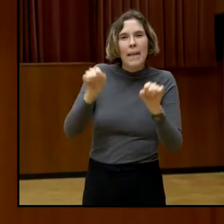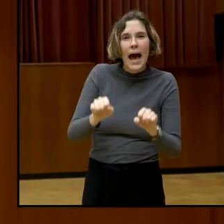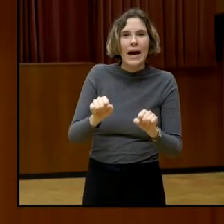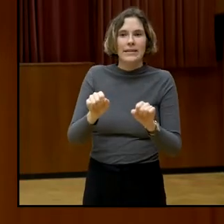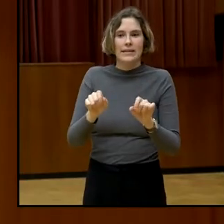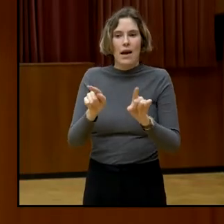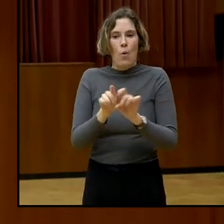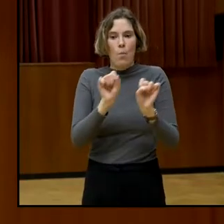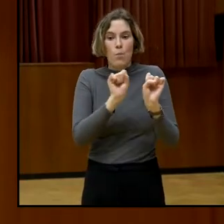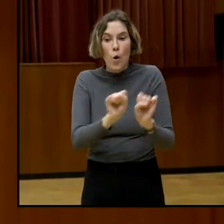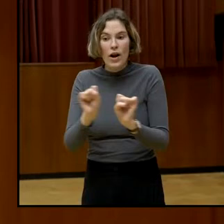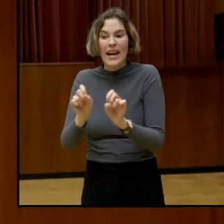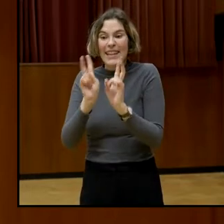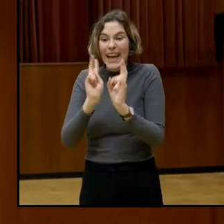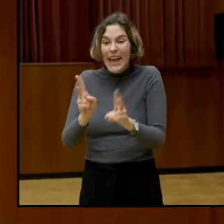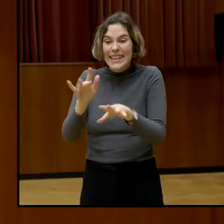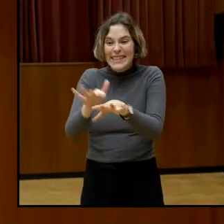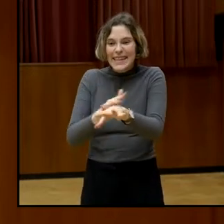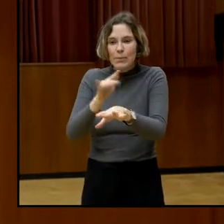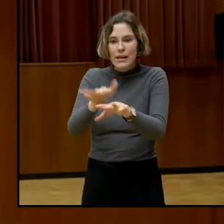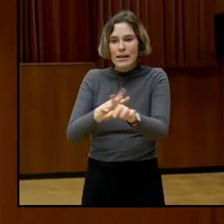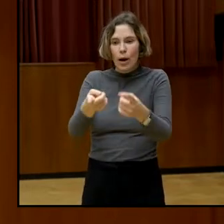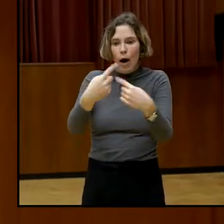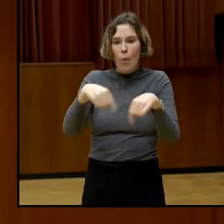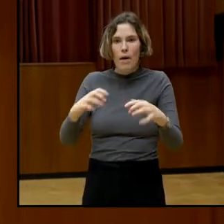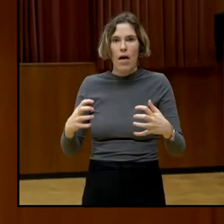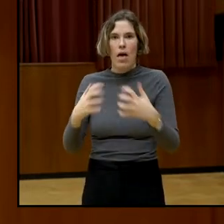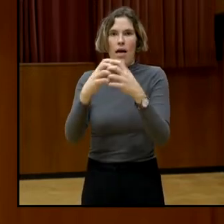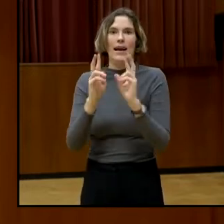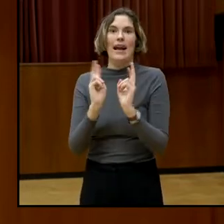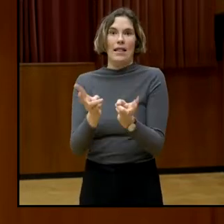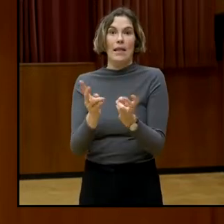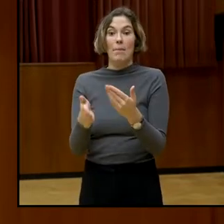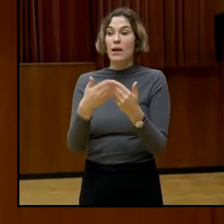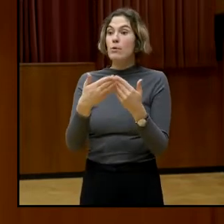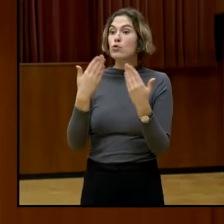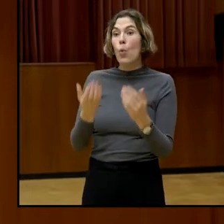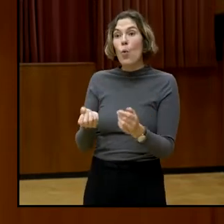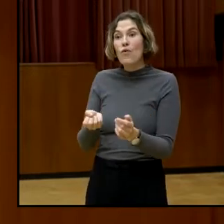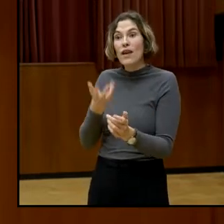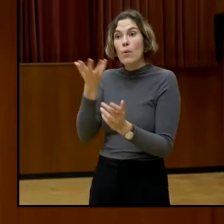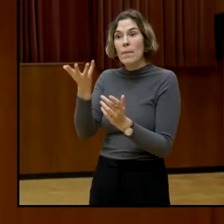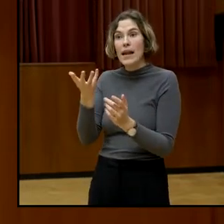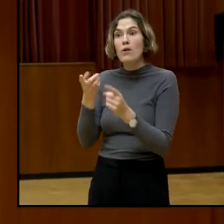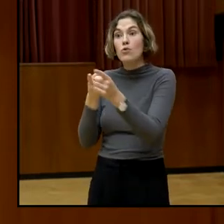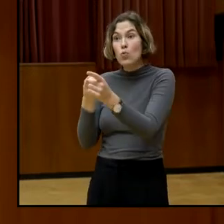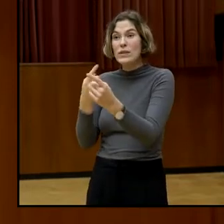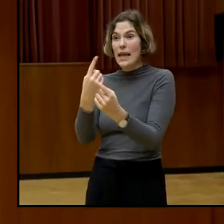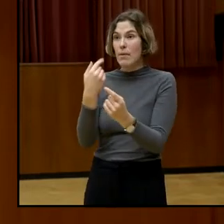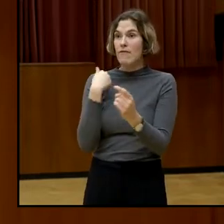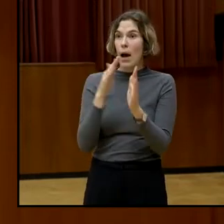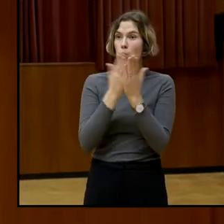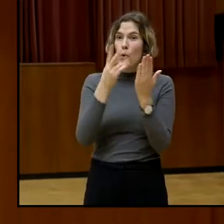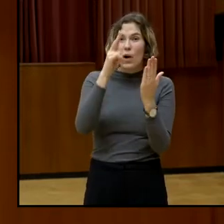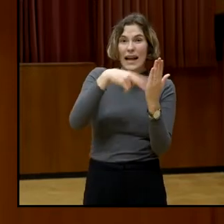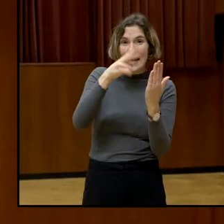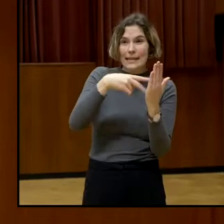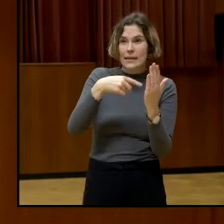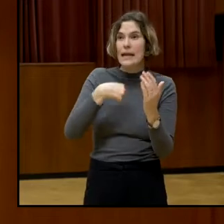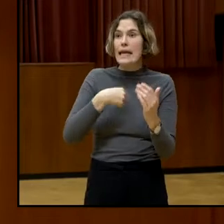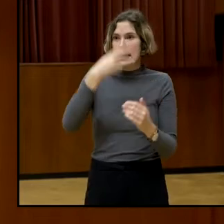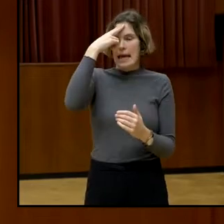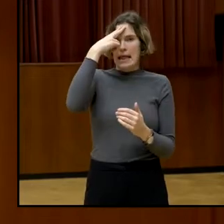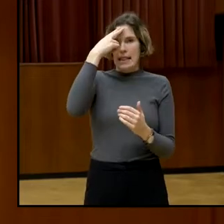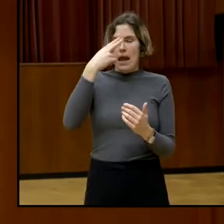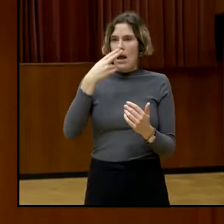Räume für diese Sensibilisierung zu schaffen, indem eben zum Beispiel über solche Phänomene gesprochen wird, über die du jetzt Bescheid warst, weil du dieses Buch gelesen hast oder vielleicht ich Bescheid warst, weil ich